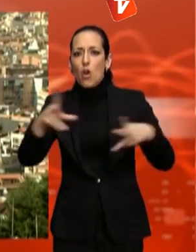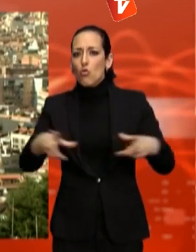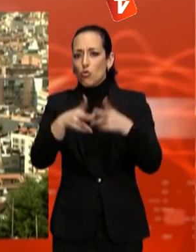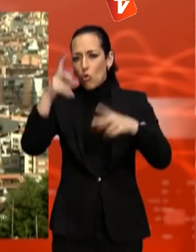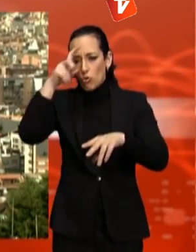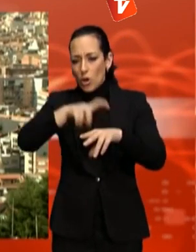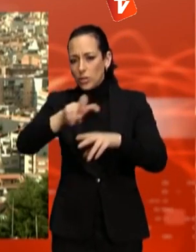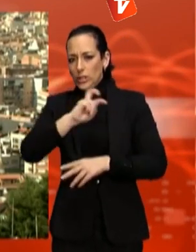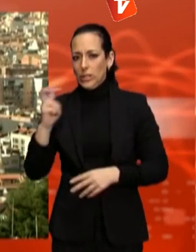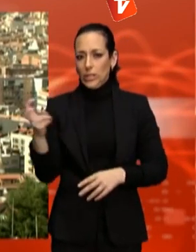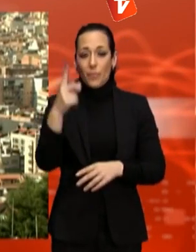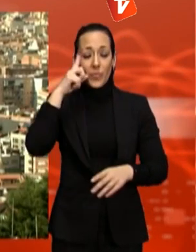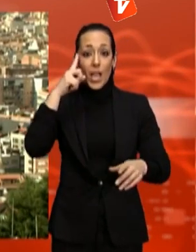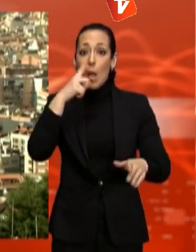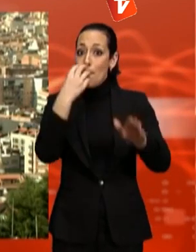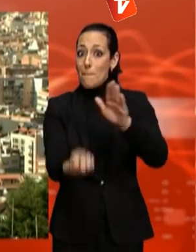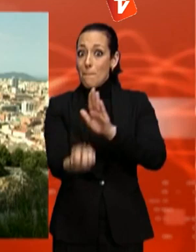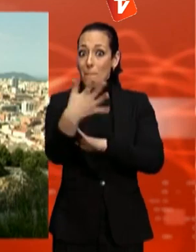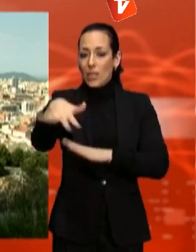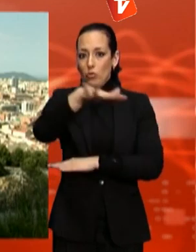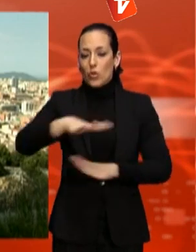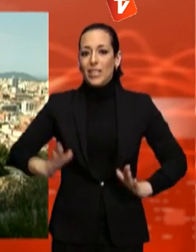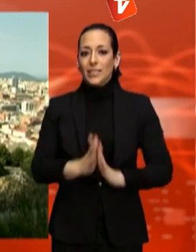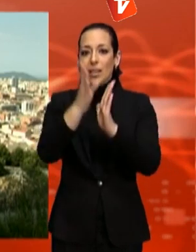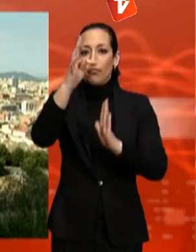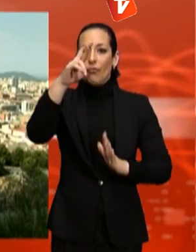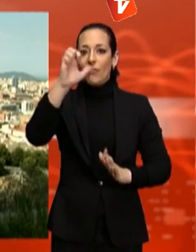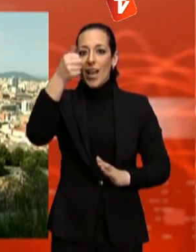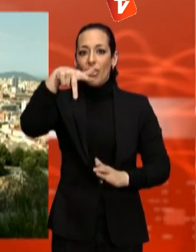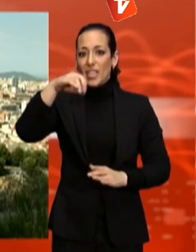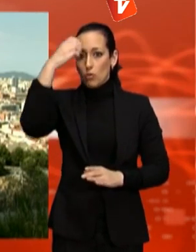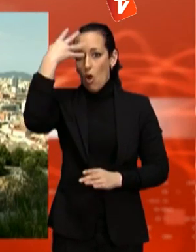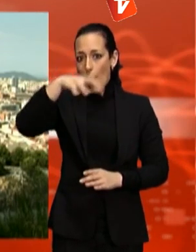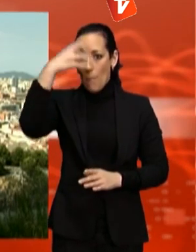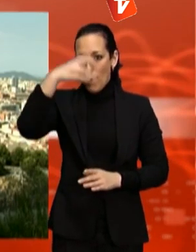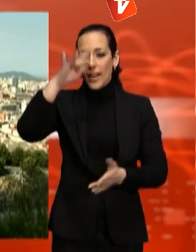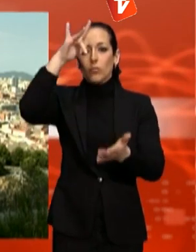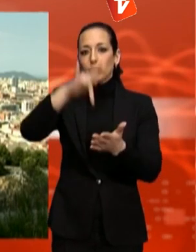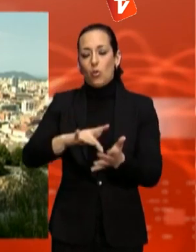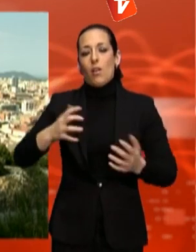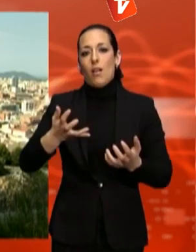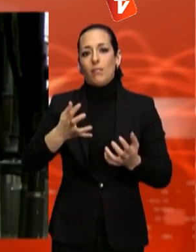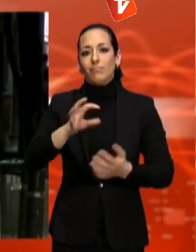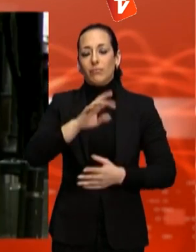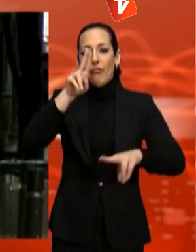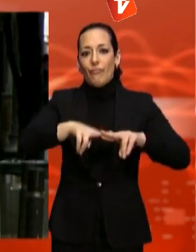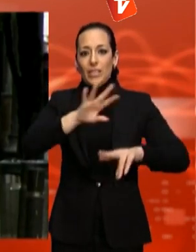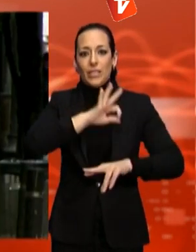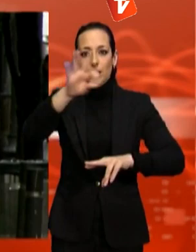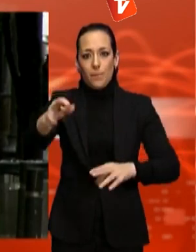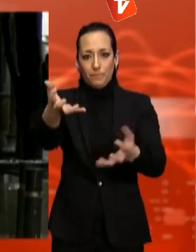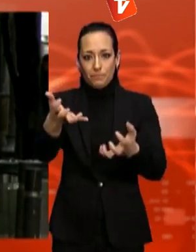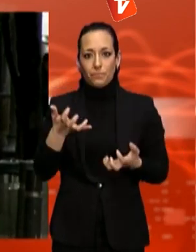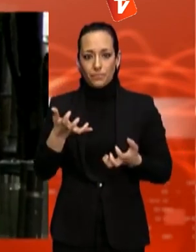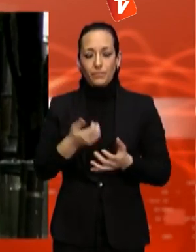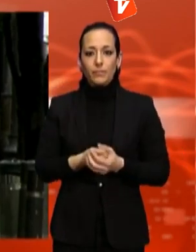maig a Sant Francisco acollirà una cimera on es presentaran els projectes guanyadors que responguin al repte de cada ciutat. El repte de Terrassa en